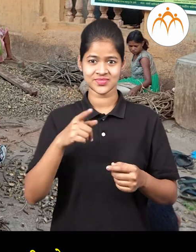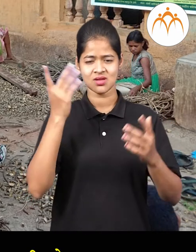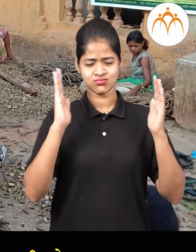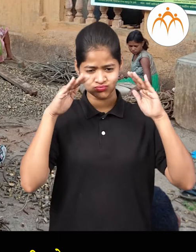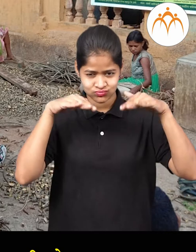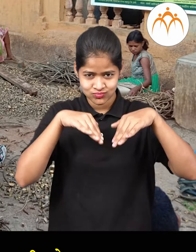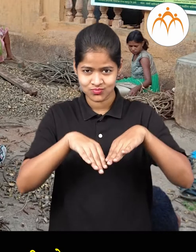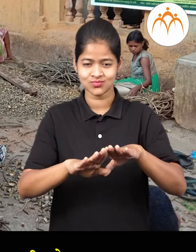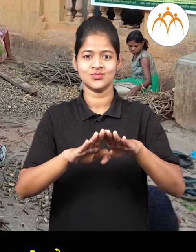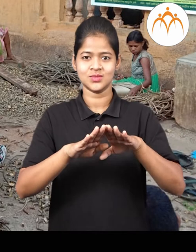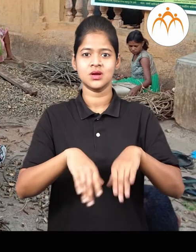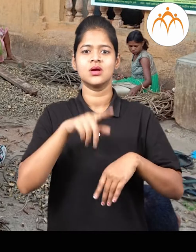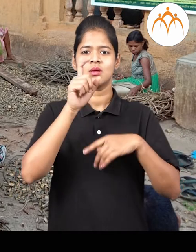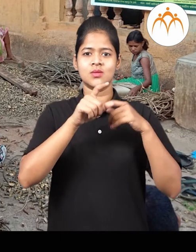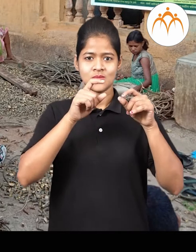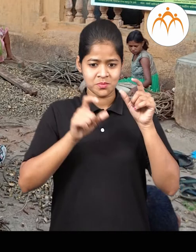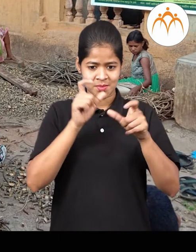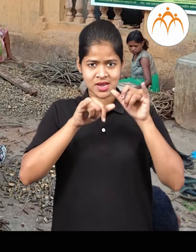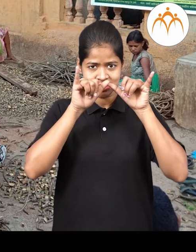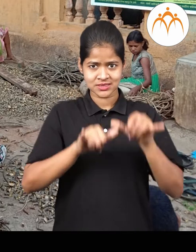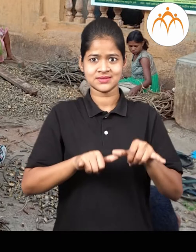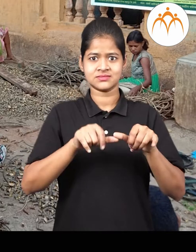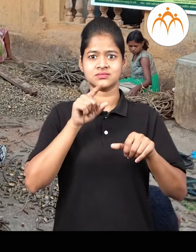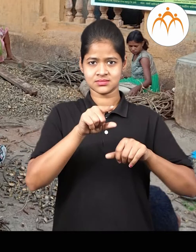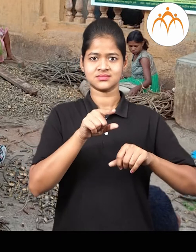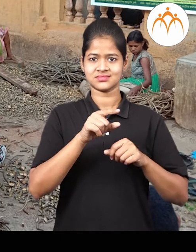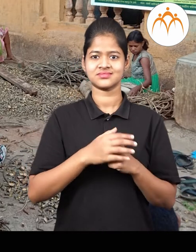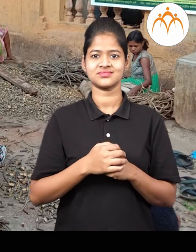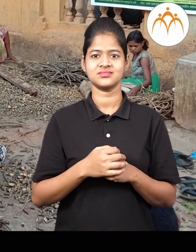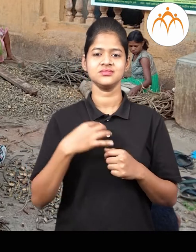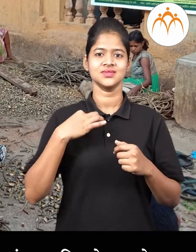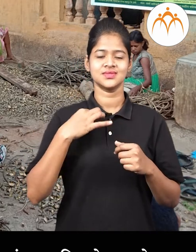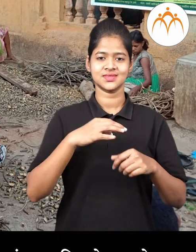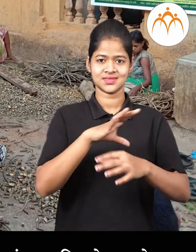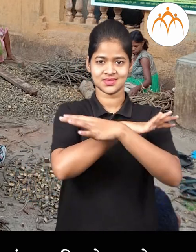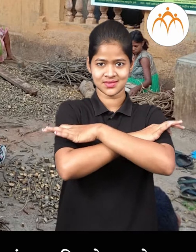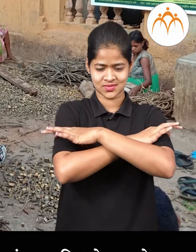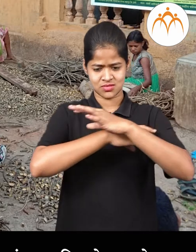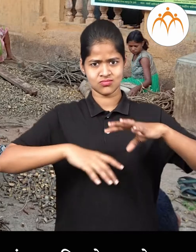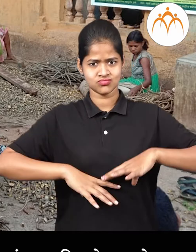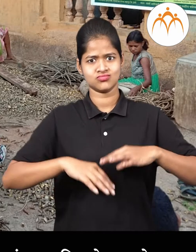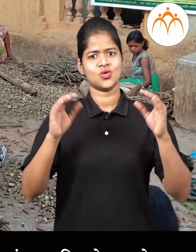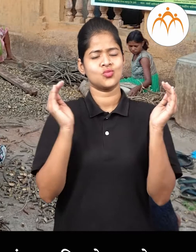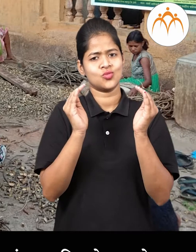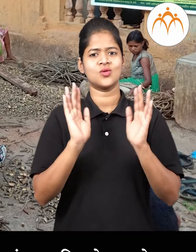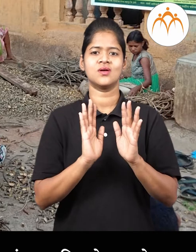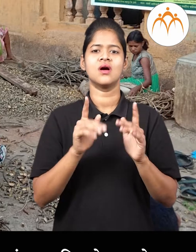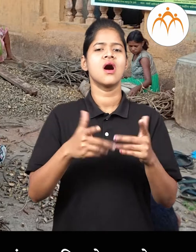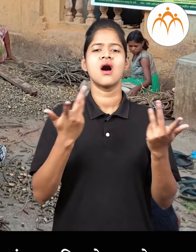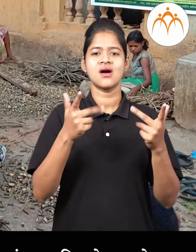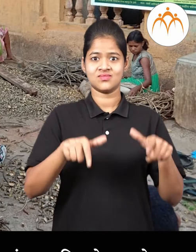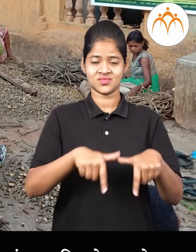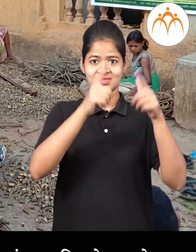कातकरी लोग राता ते आखुड व कमी कपड़े वापरता करण त्यानना जंगलान मधून,